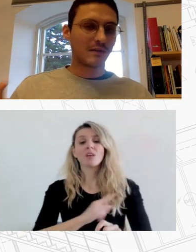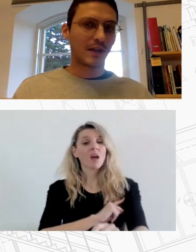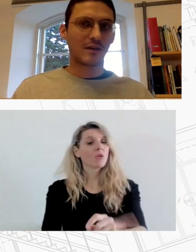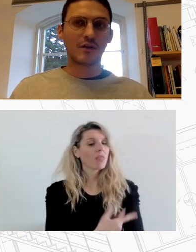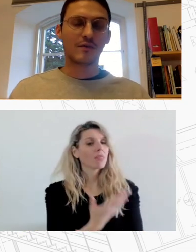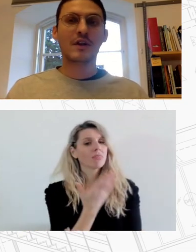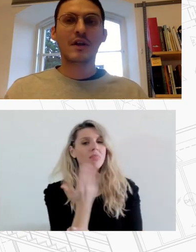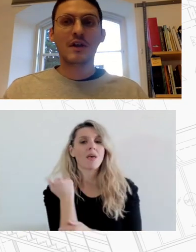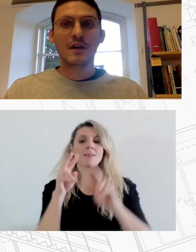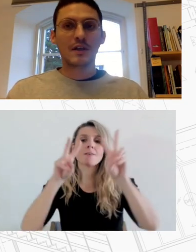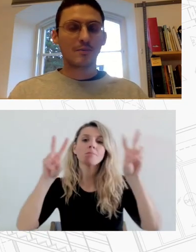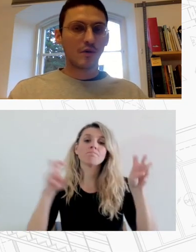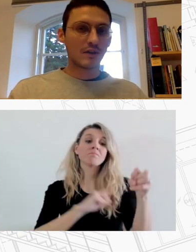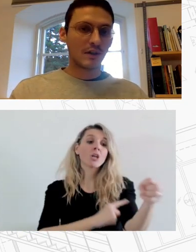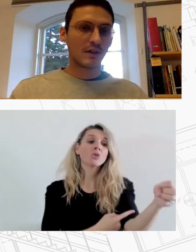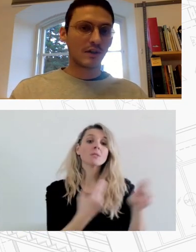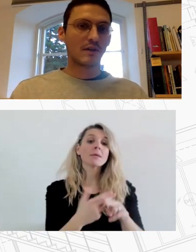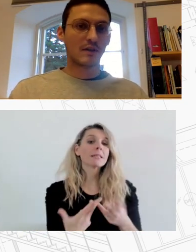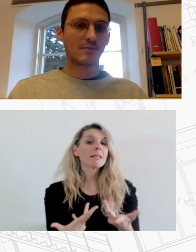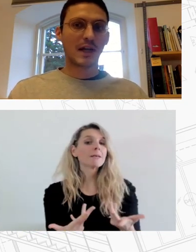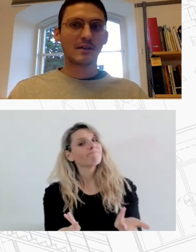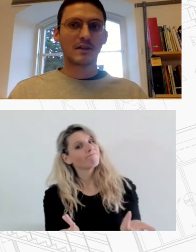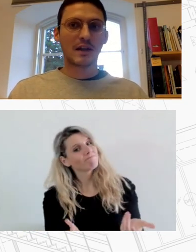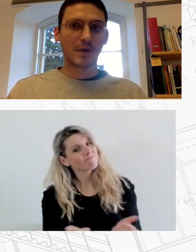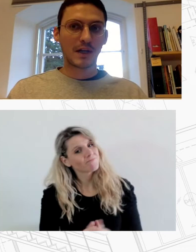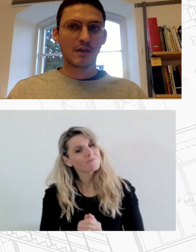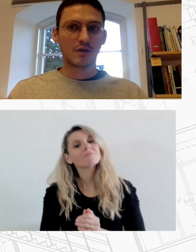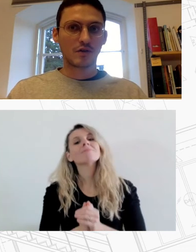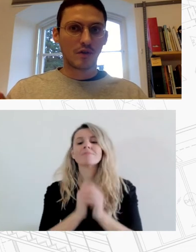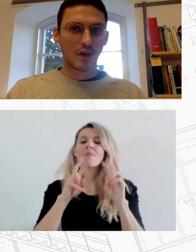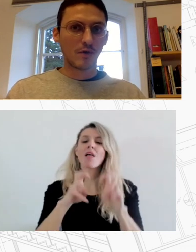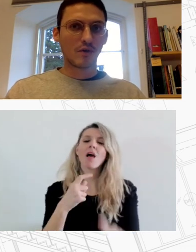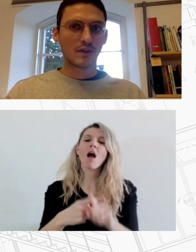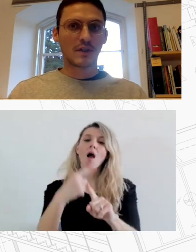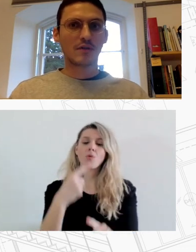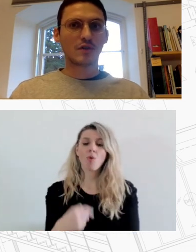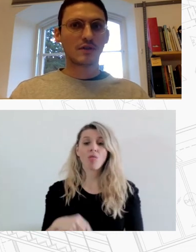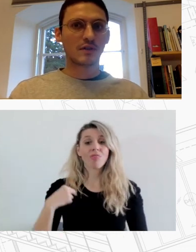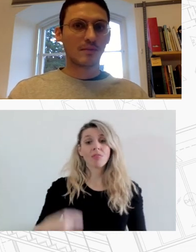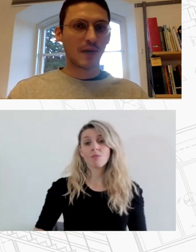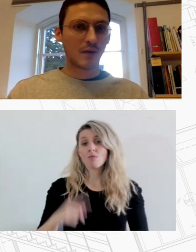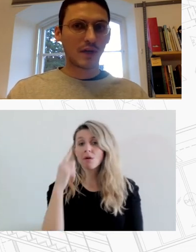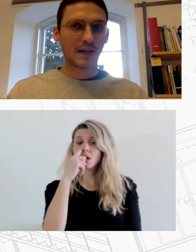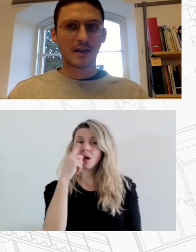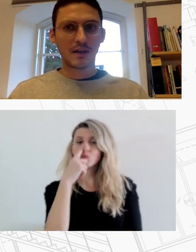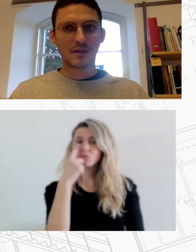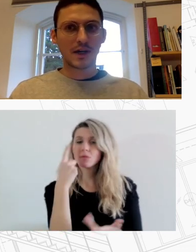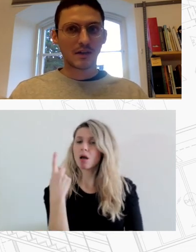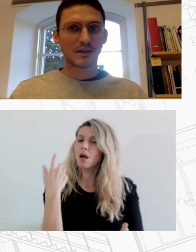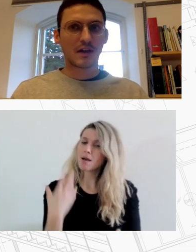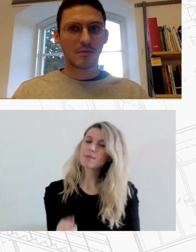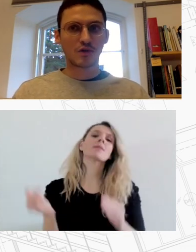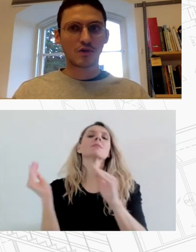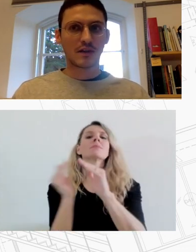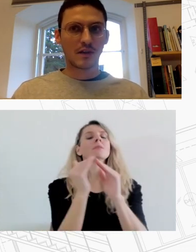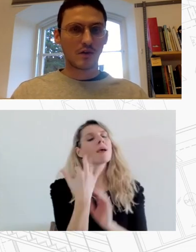,τι και αν σημαίνει αυτό Η υπόθεση της μελέτης ήταν απλή ότι στον Δήμο της Νάουσας υπάρχουν κατοικίες υπάρχει